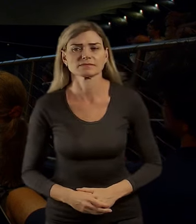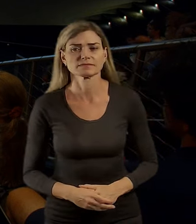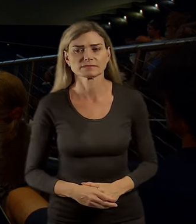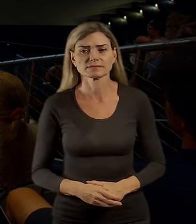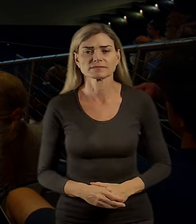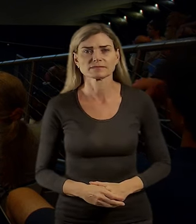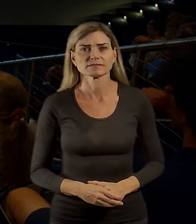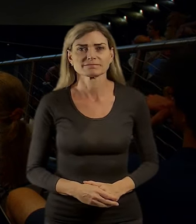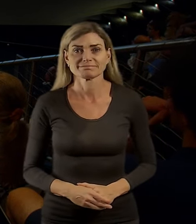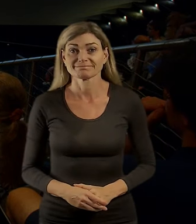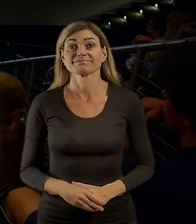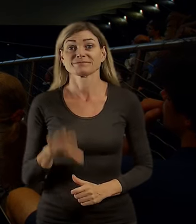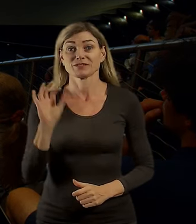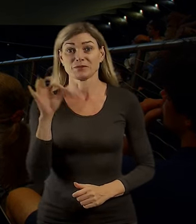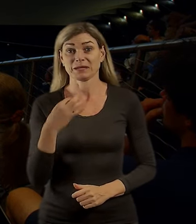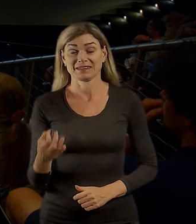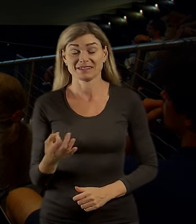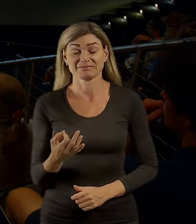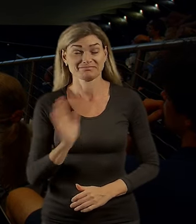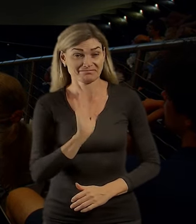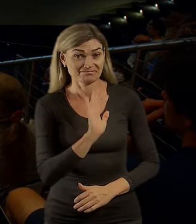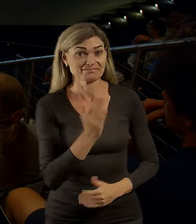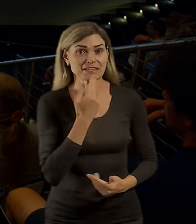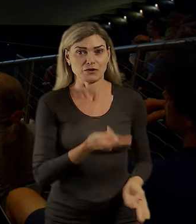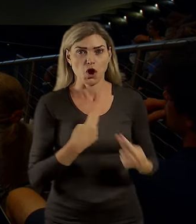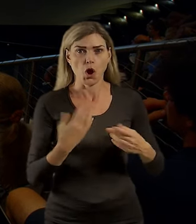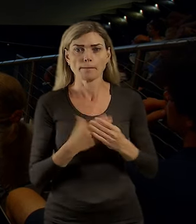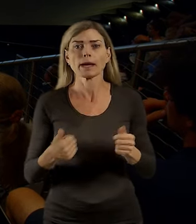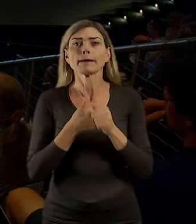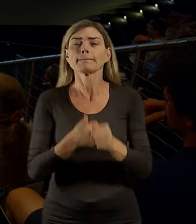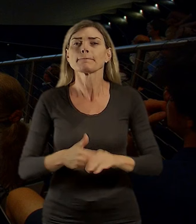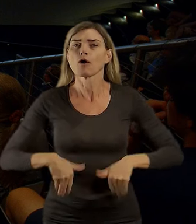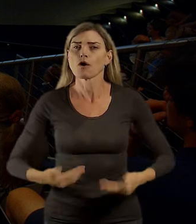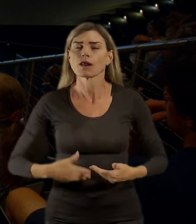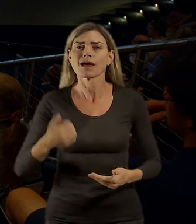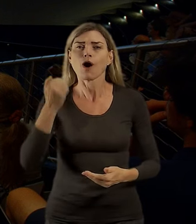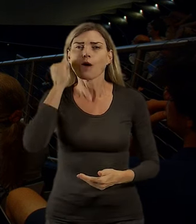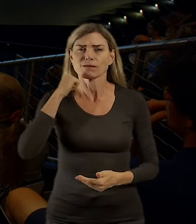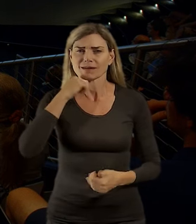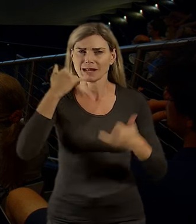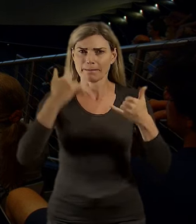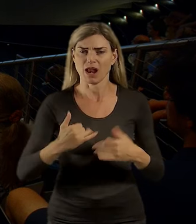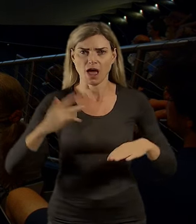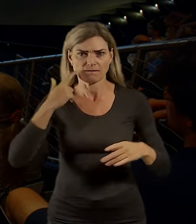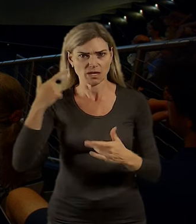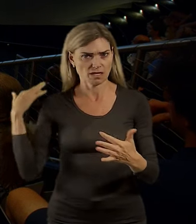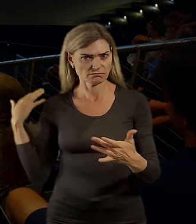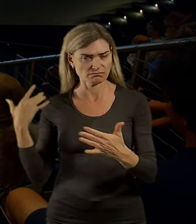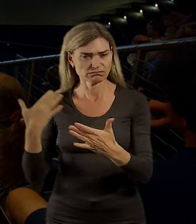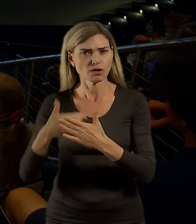Tak dobrý den, děkuji za slovo. Začínáme demografii. Počet obyvatel Prahy dlouhodobě narůstá. Od roku